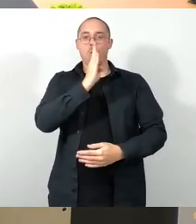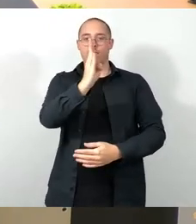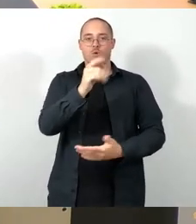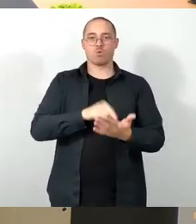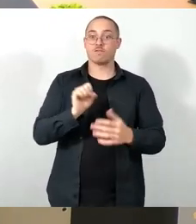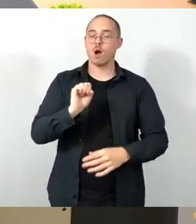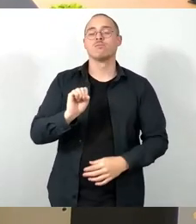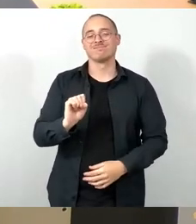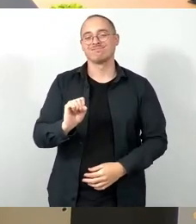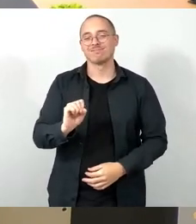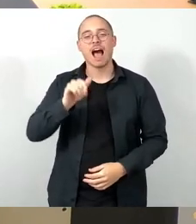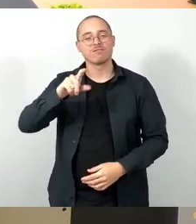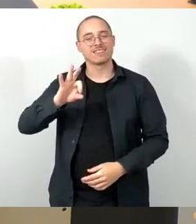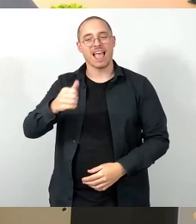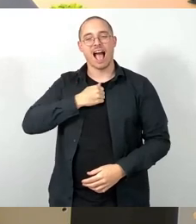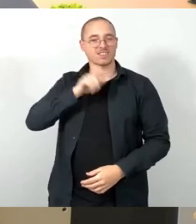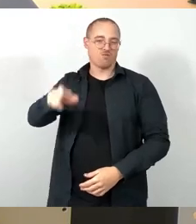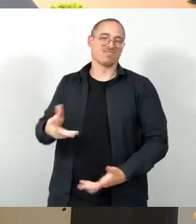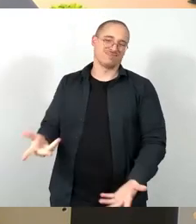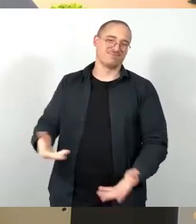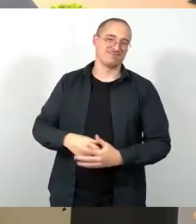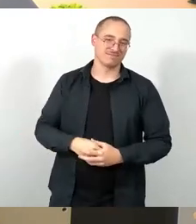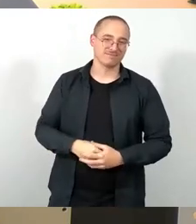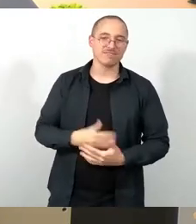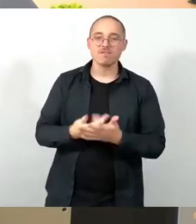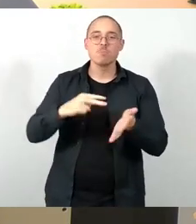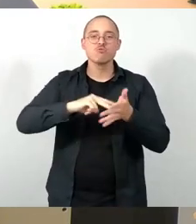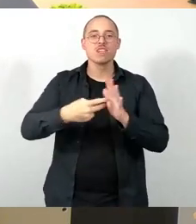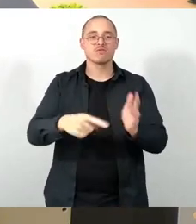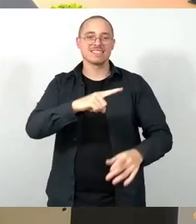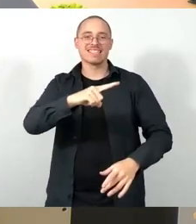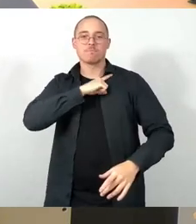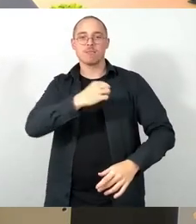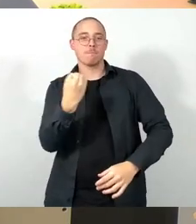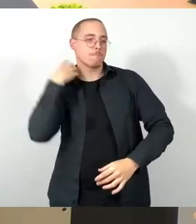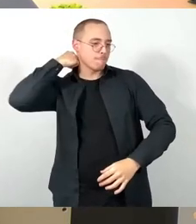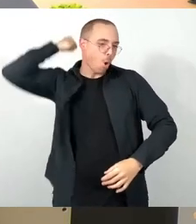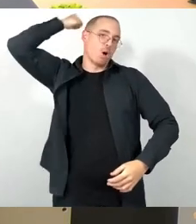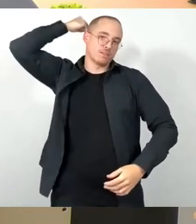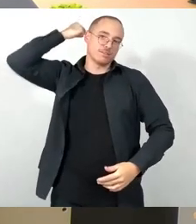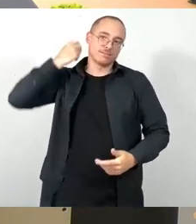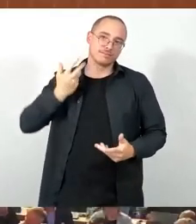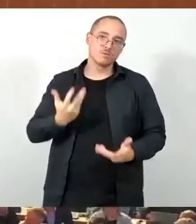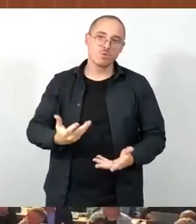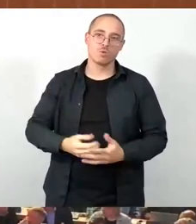politisch Selbstmord. Und ich nehme an, sie wird die Quittung am 9. Juni dazu auch erhalten. Vielen Dank.